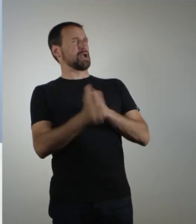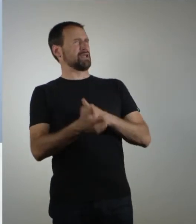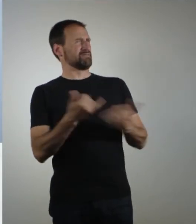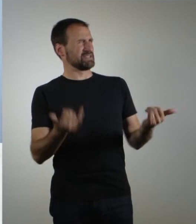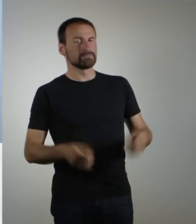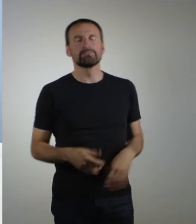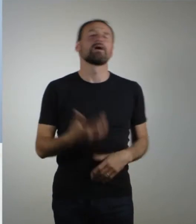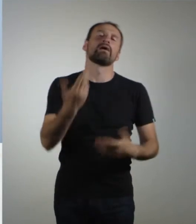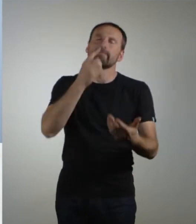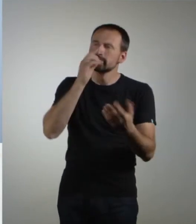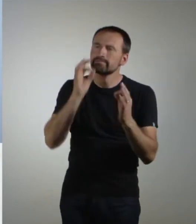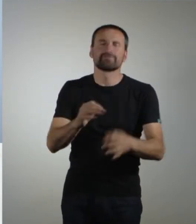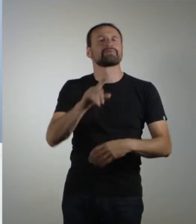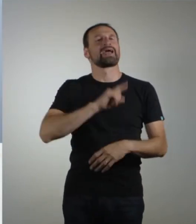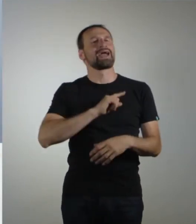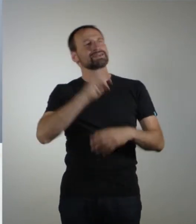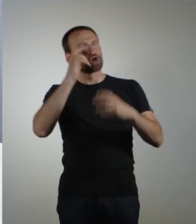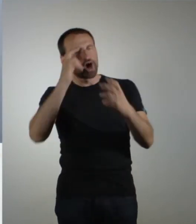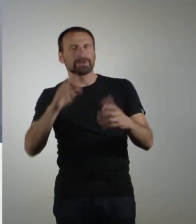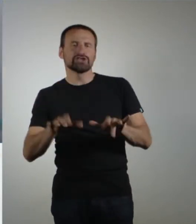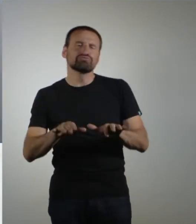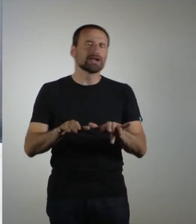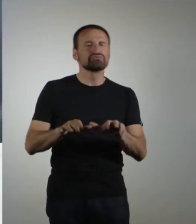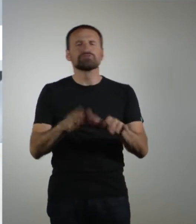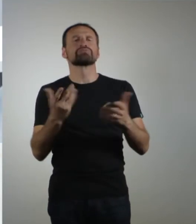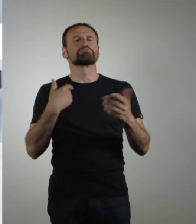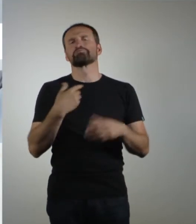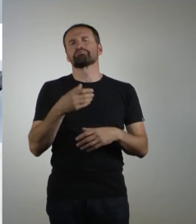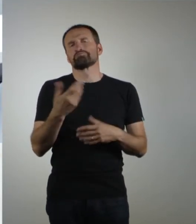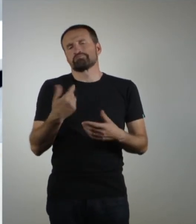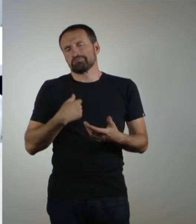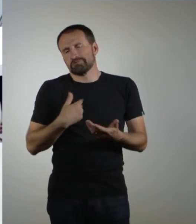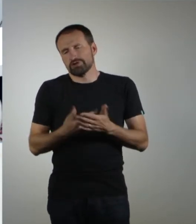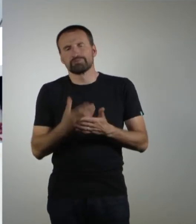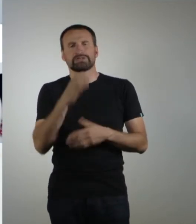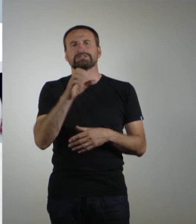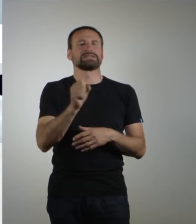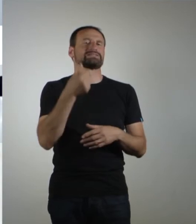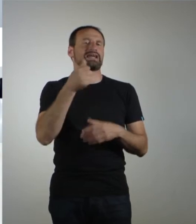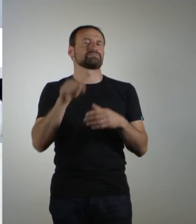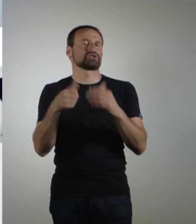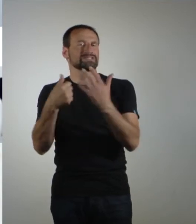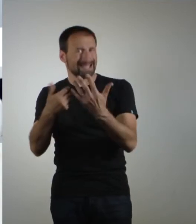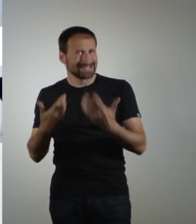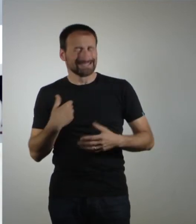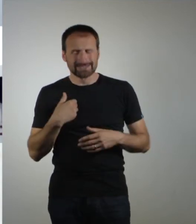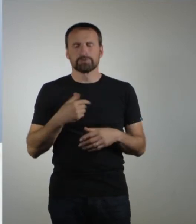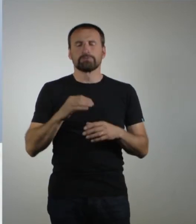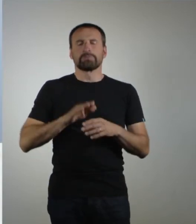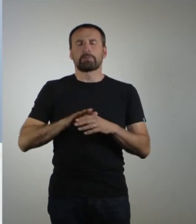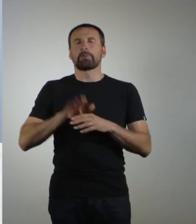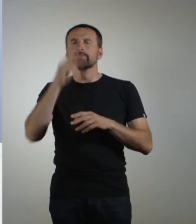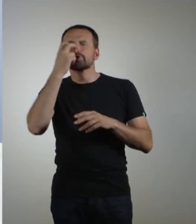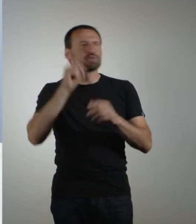bei CS 1.6, aus dem Hobby wurde dann halt mehr. Du hast halt angefangen zu trainieren, hast dir irgendwann ein Team gesucht, mit dem du halt besser werden möchtest.